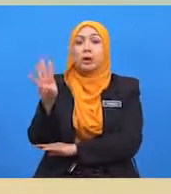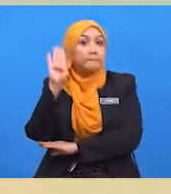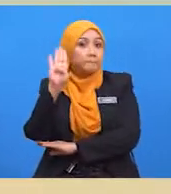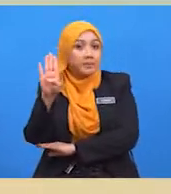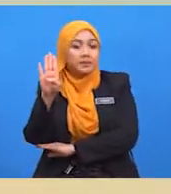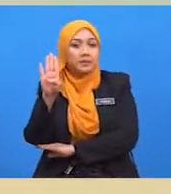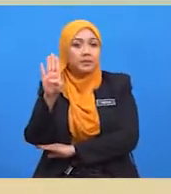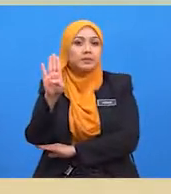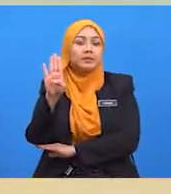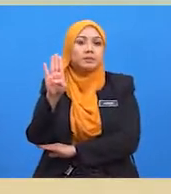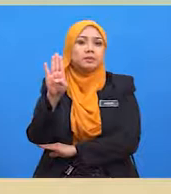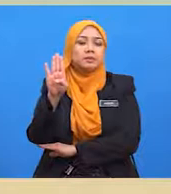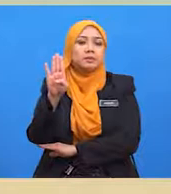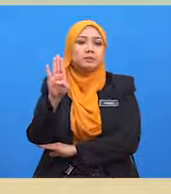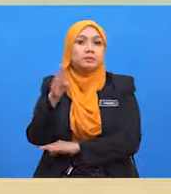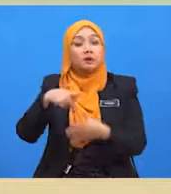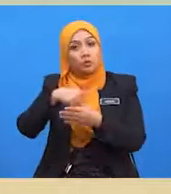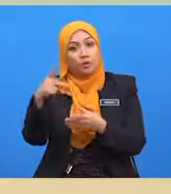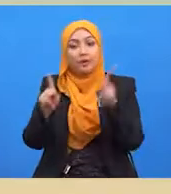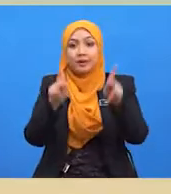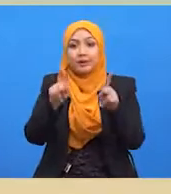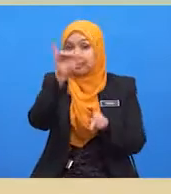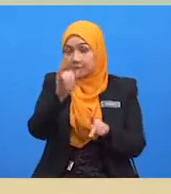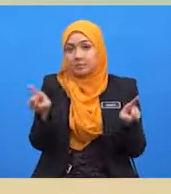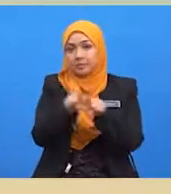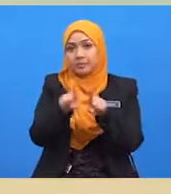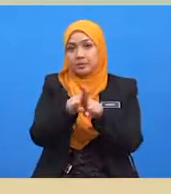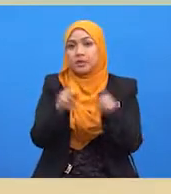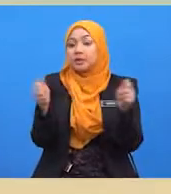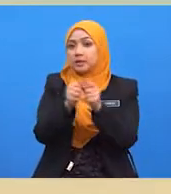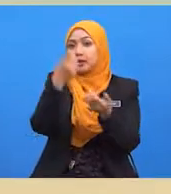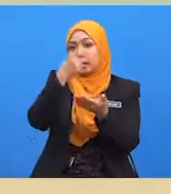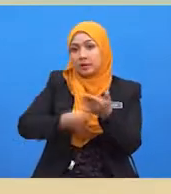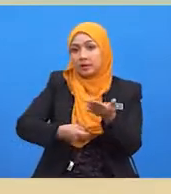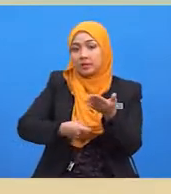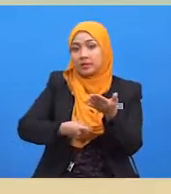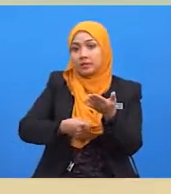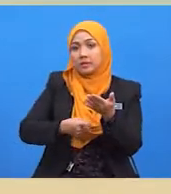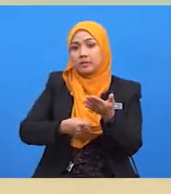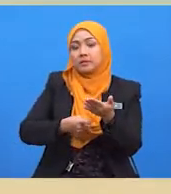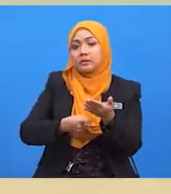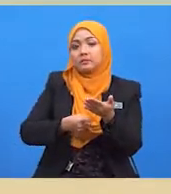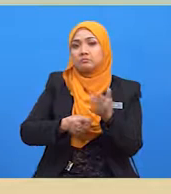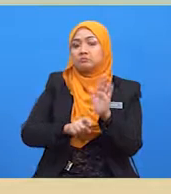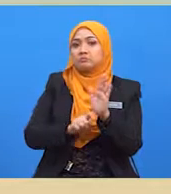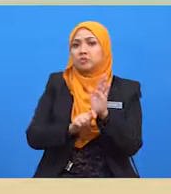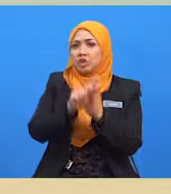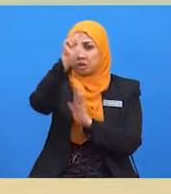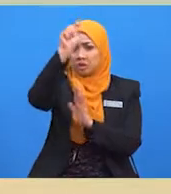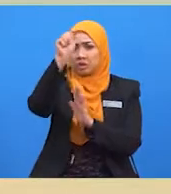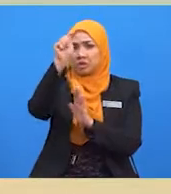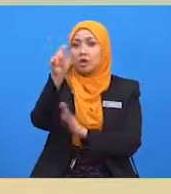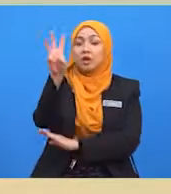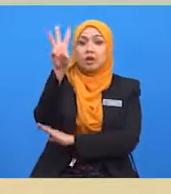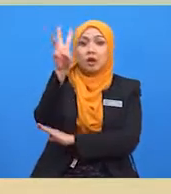mengeluarkan kereta yang sama tetapi dengan harga yang lebih tinggi iaitu sebanyak RM60